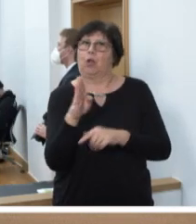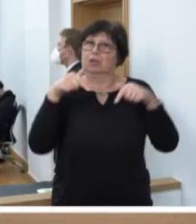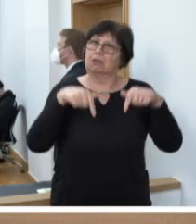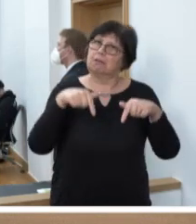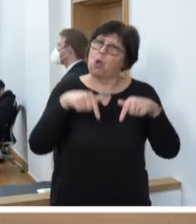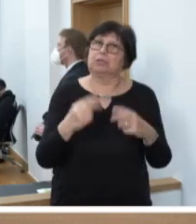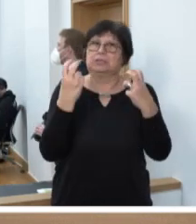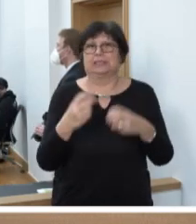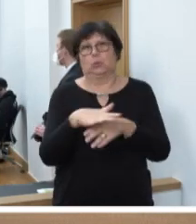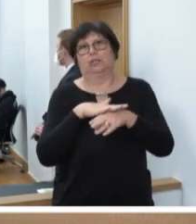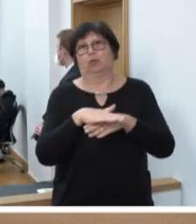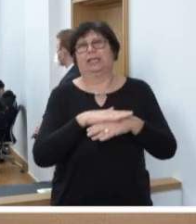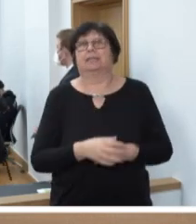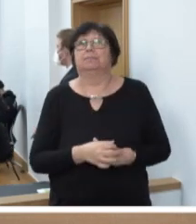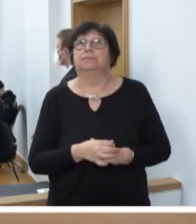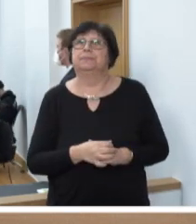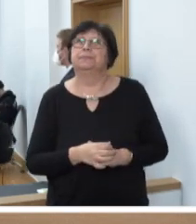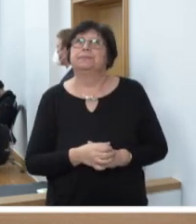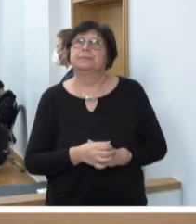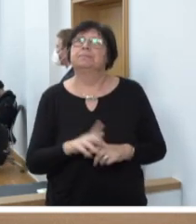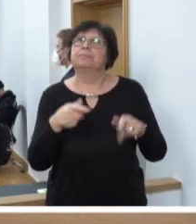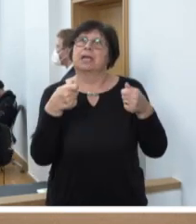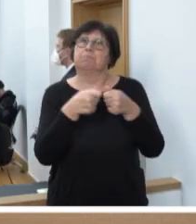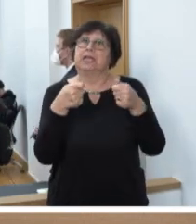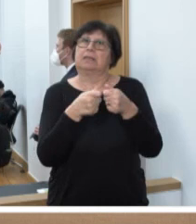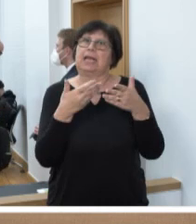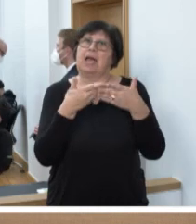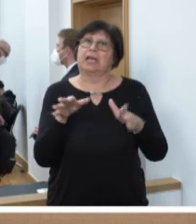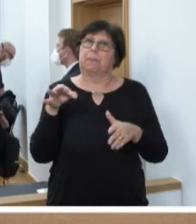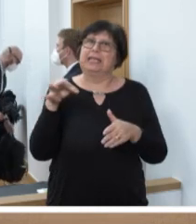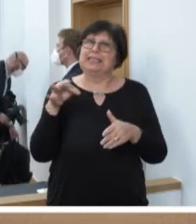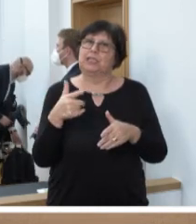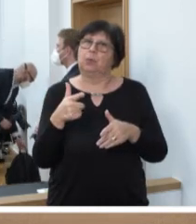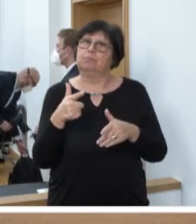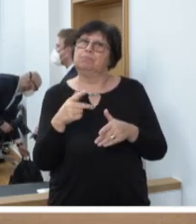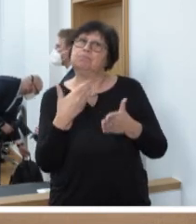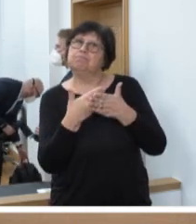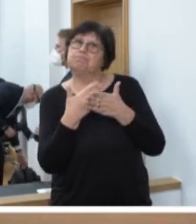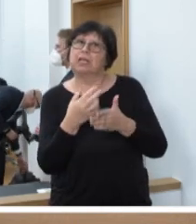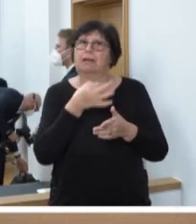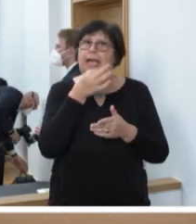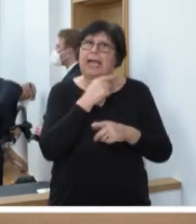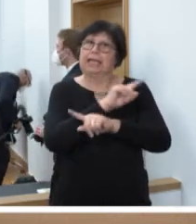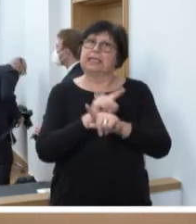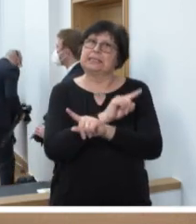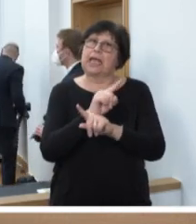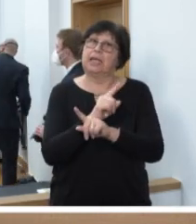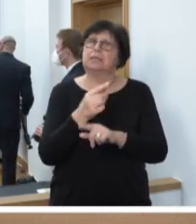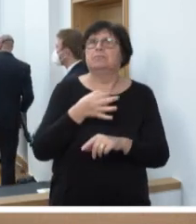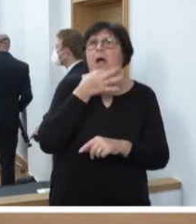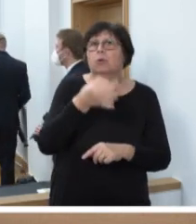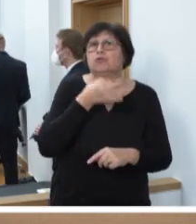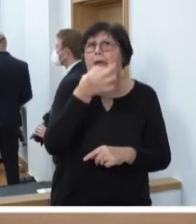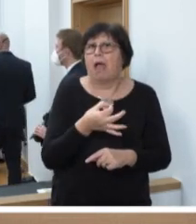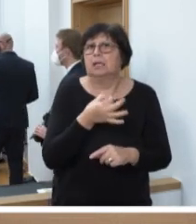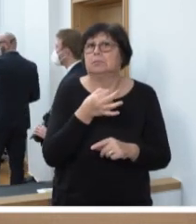Plenarsitzung entschuldigt. Die Mitglieder des erweiterten Präsidiums haben sich im Hinblick auf die Redezeit zur Aussprache auf